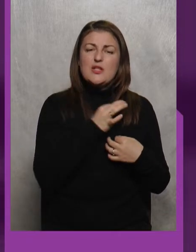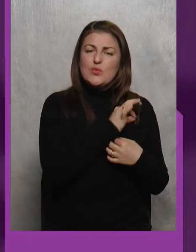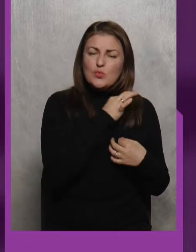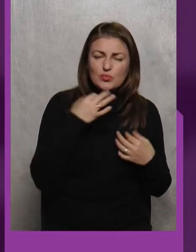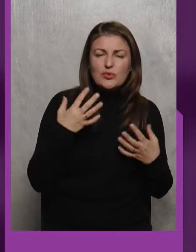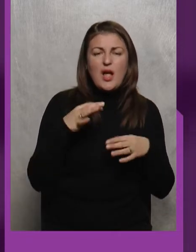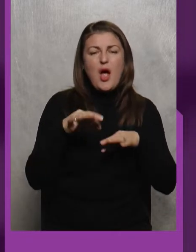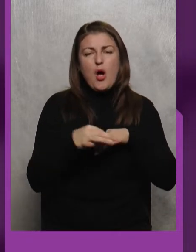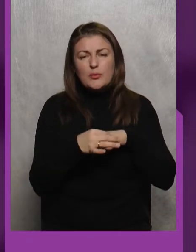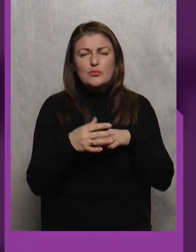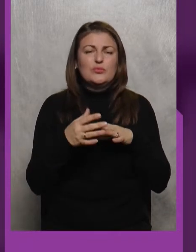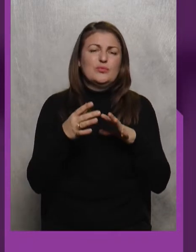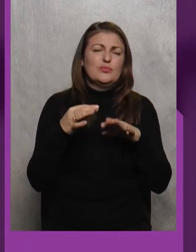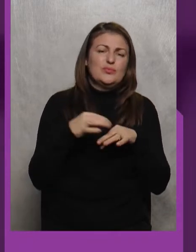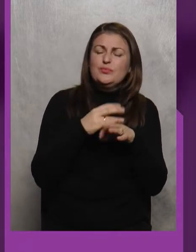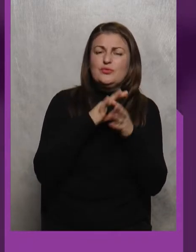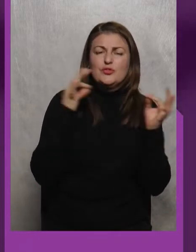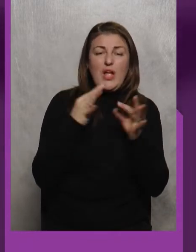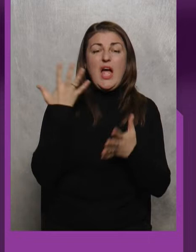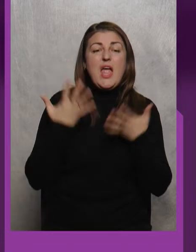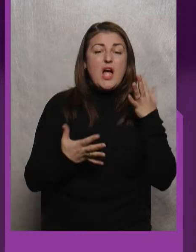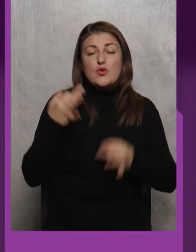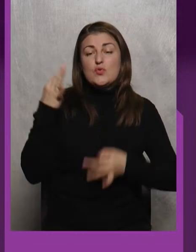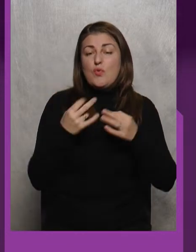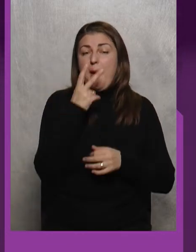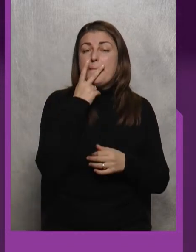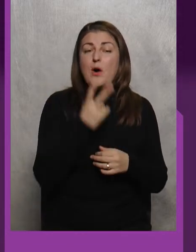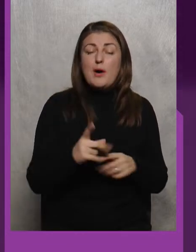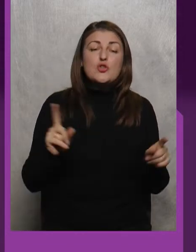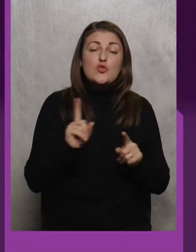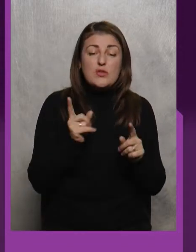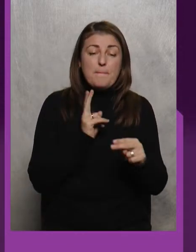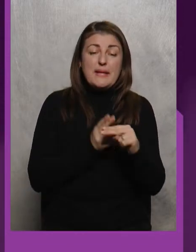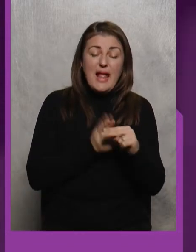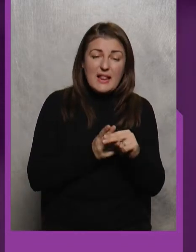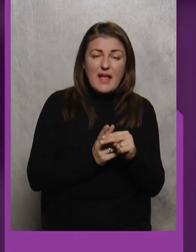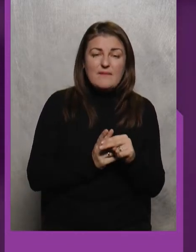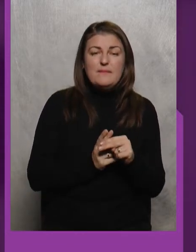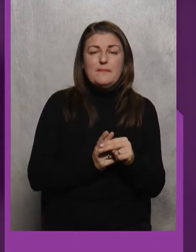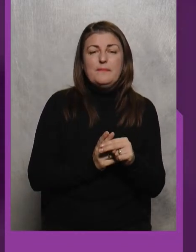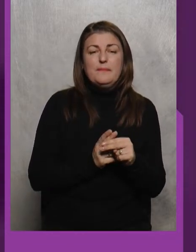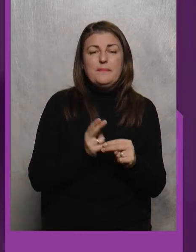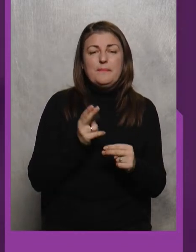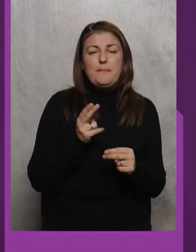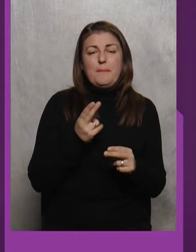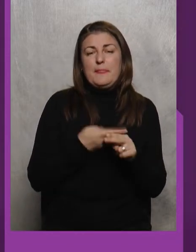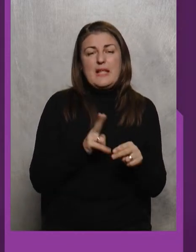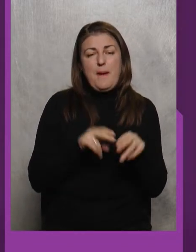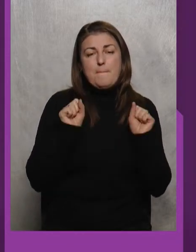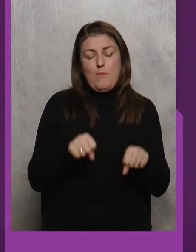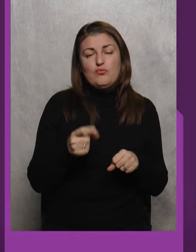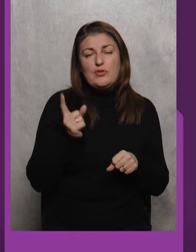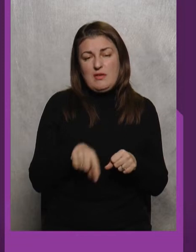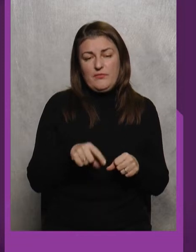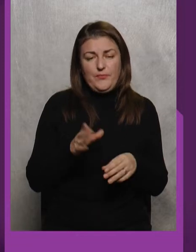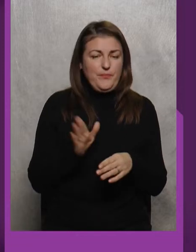Обручок Зрозуміло Якщо суддя побачить щось металеве Це може даже